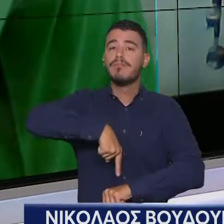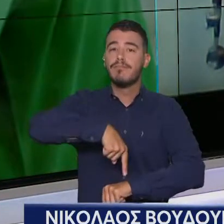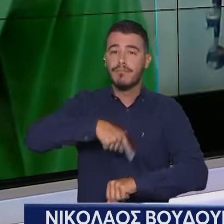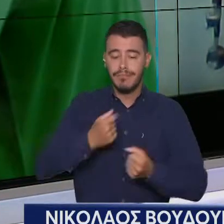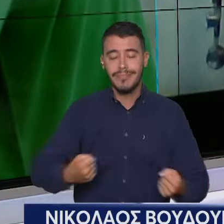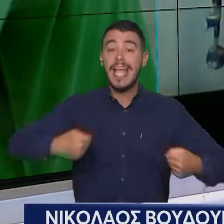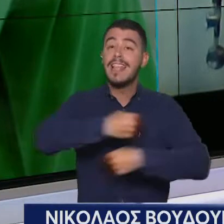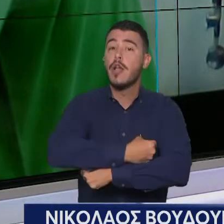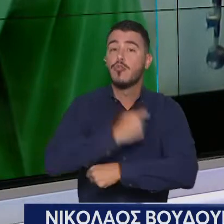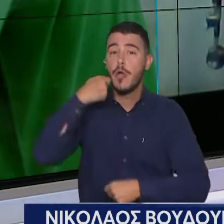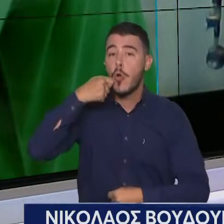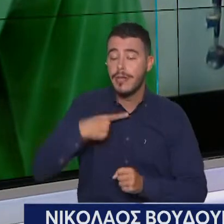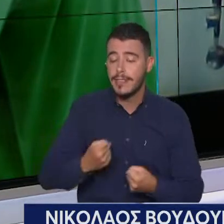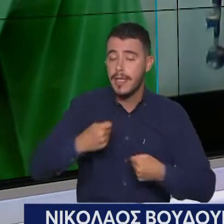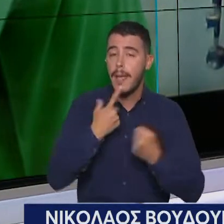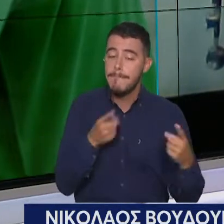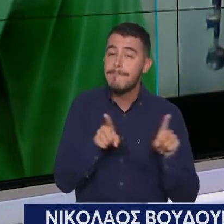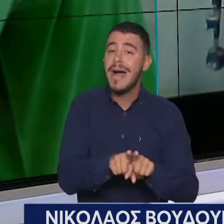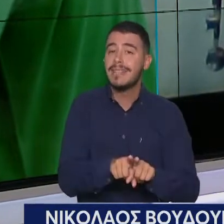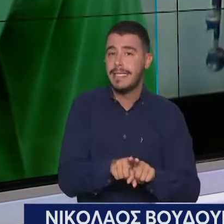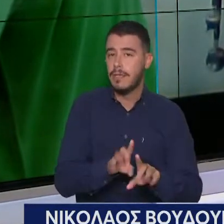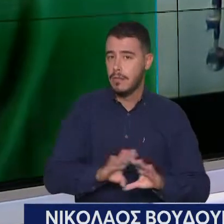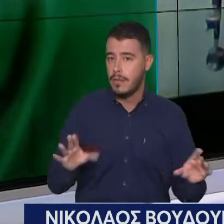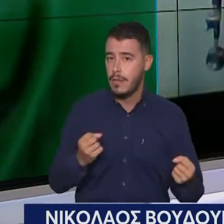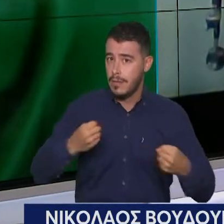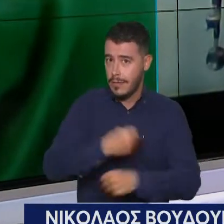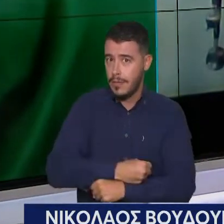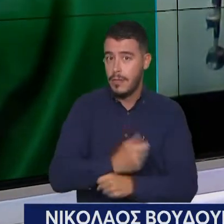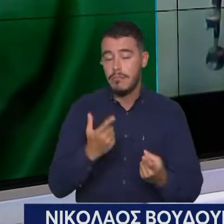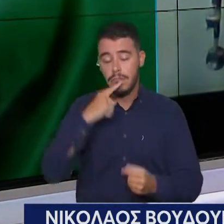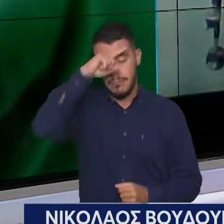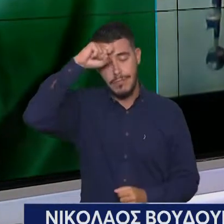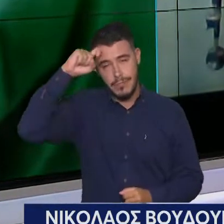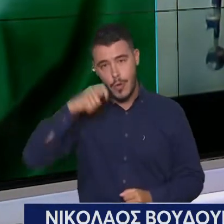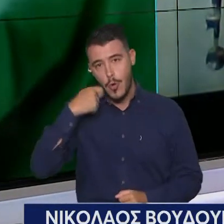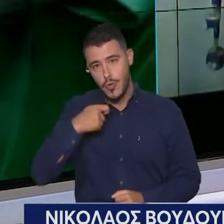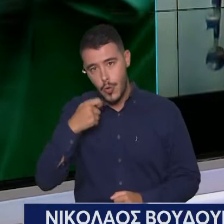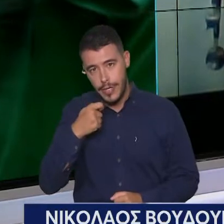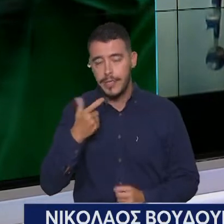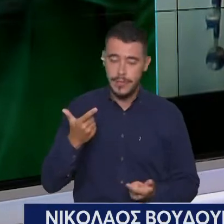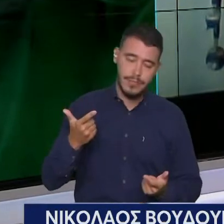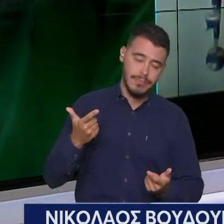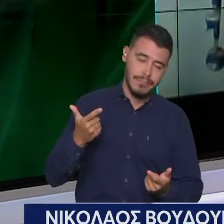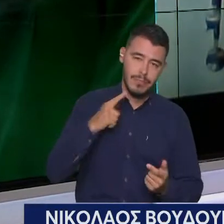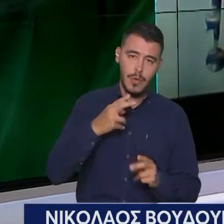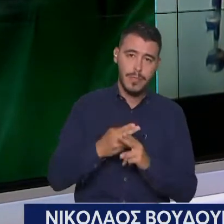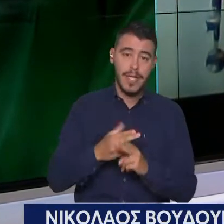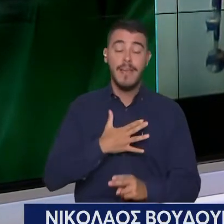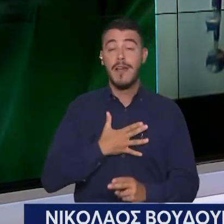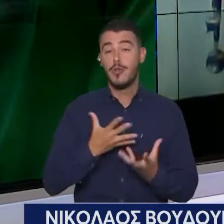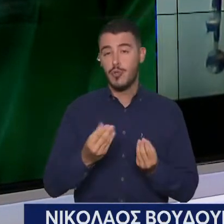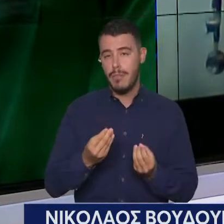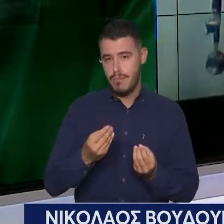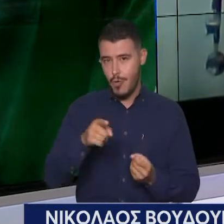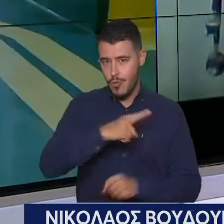αγκαλιάσουμε. Μη βόδια αυτό είναι το πιο ανέξοδο, είναι και το πιο δύσκολο και το πιο μεγάλο ζητούμενο. Γιατρέ μου, σας ευχαριστούμε πάρα πολύ.